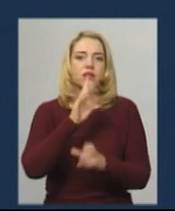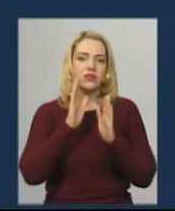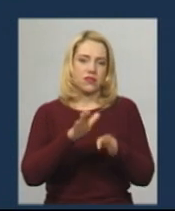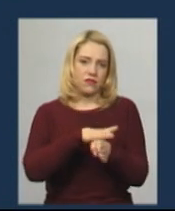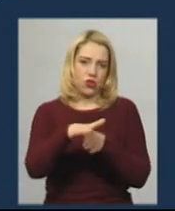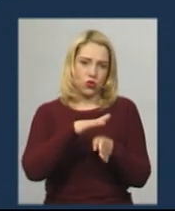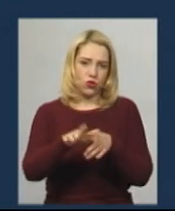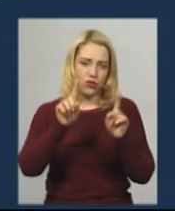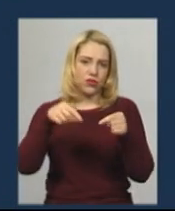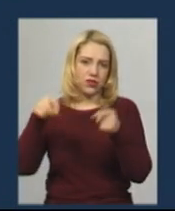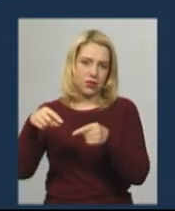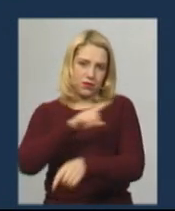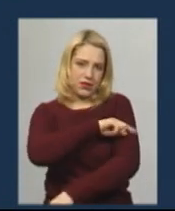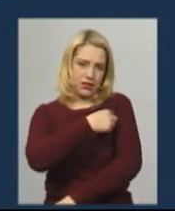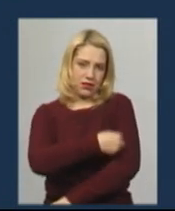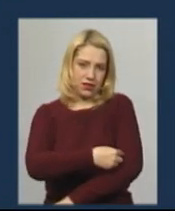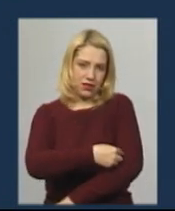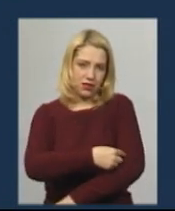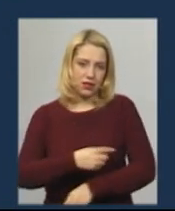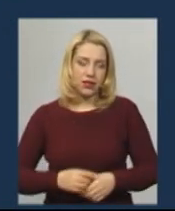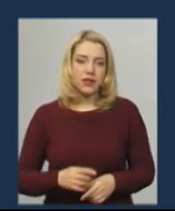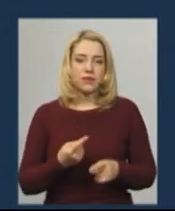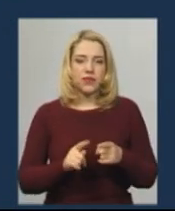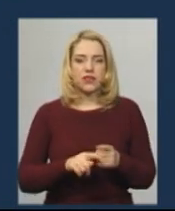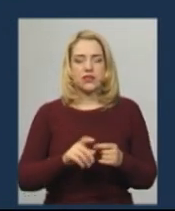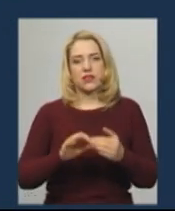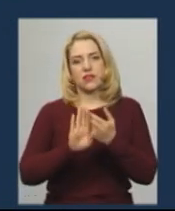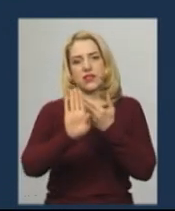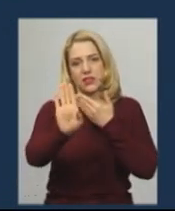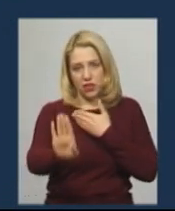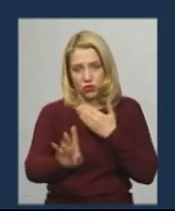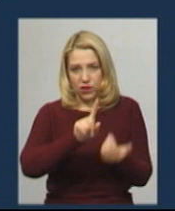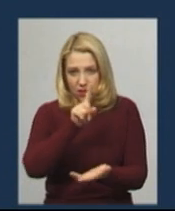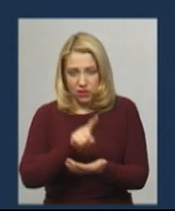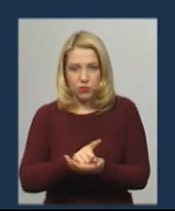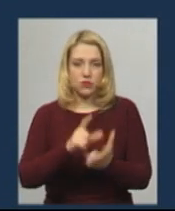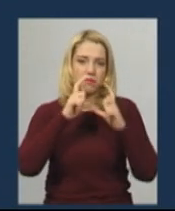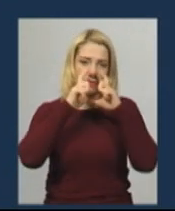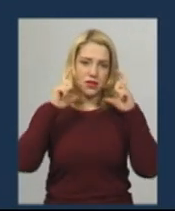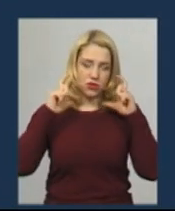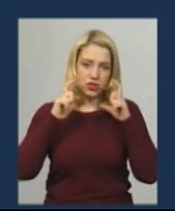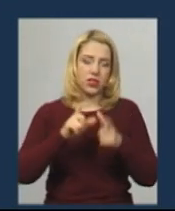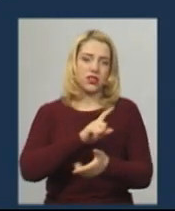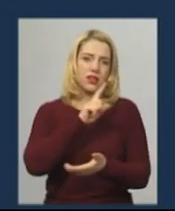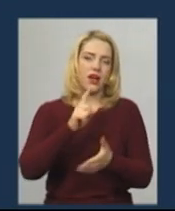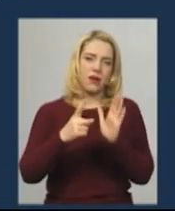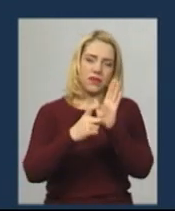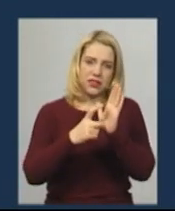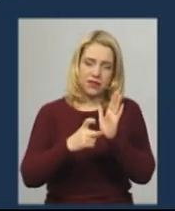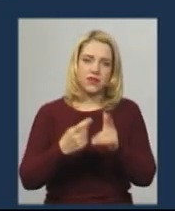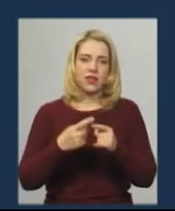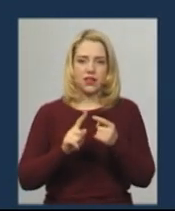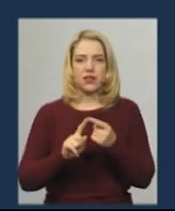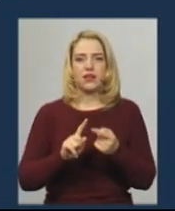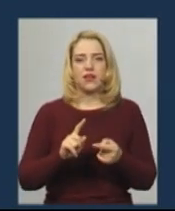головним санітарним лікарем. Тобто, це соціальне дистанціювання, масочний режим, проведення дезінфекцій, встановлено